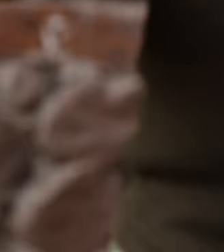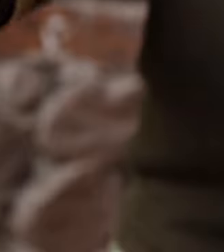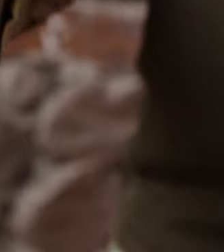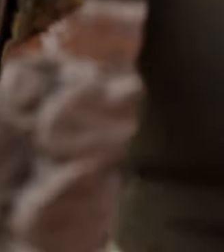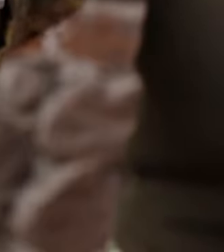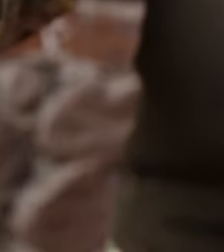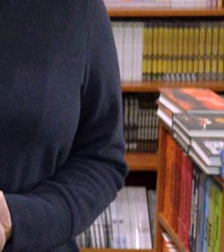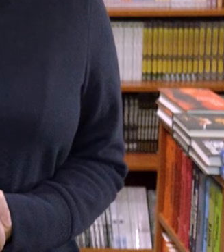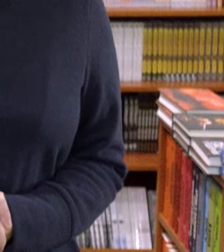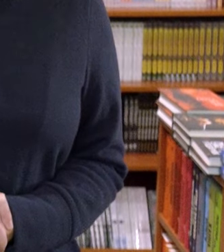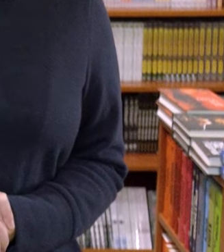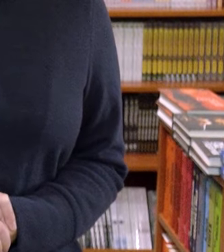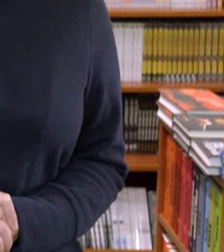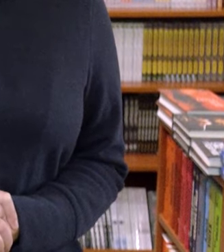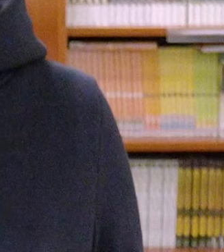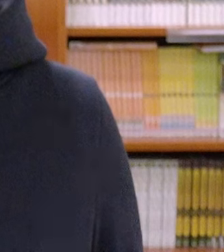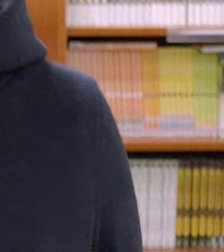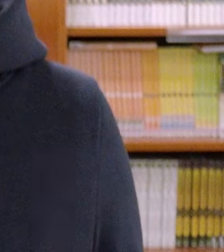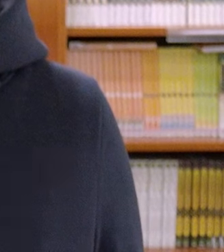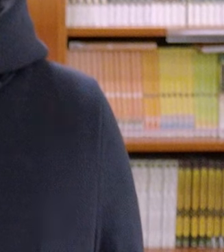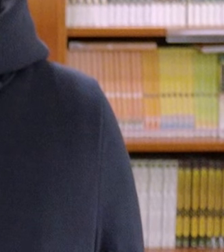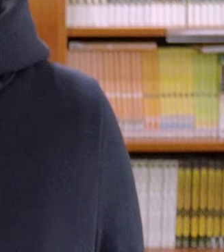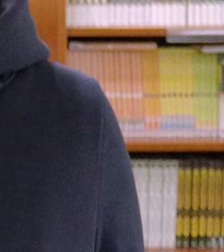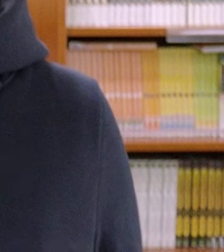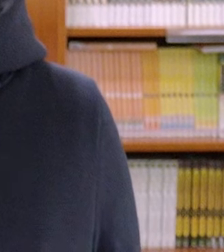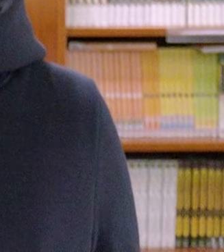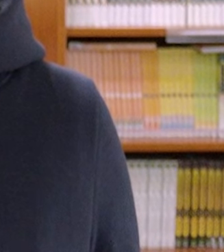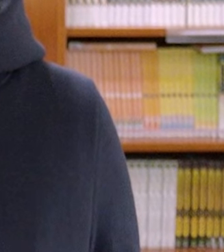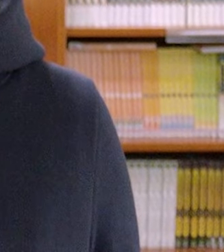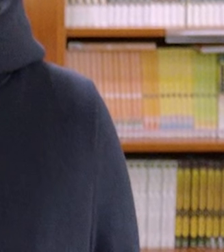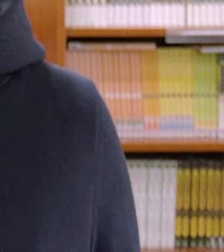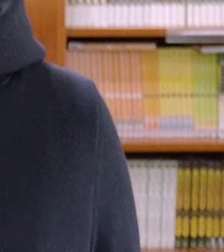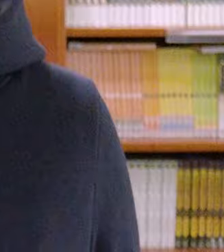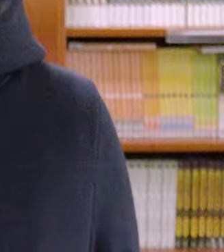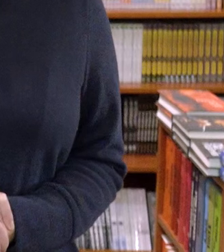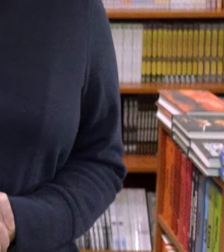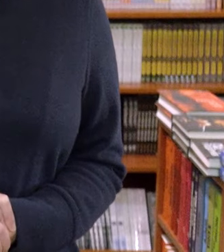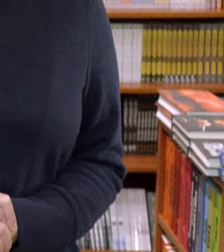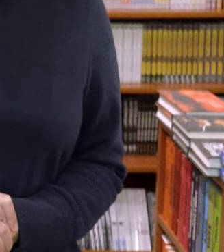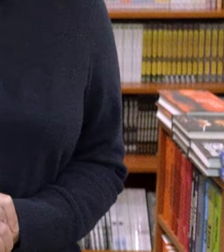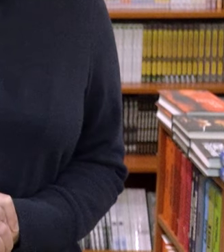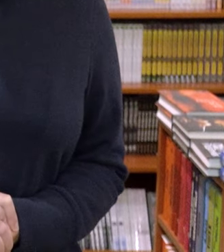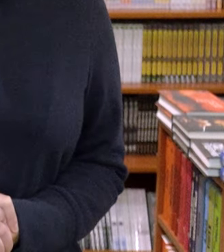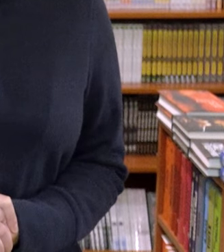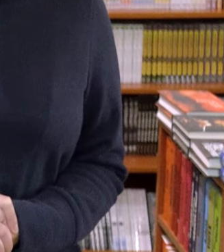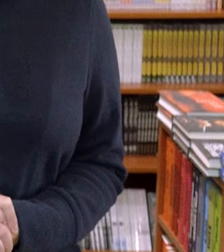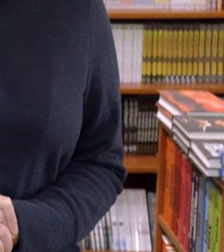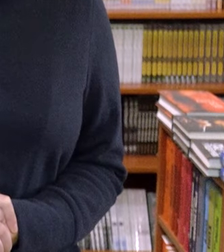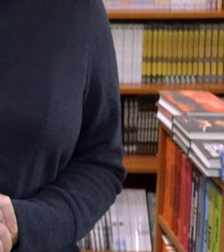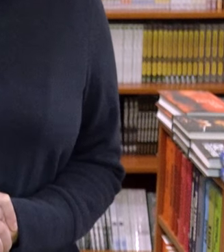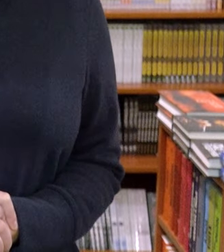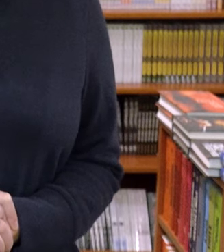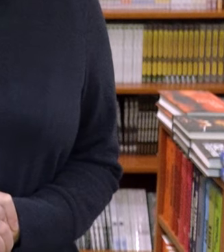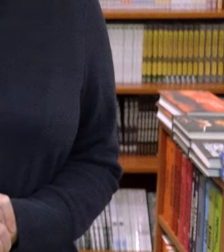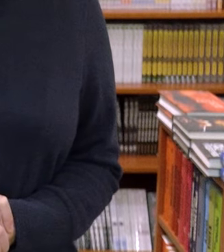Я Катерина Калитко, поетка, розмениця і перекладачка. Цьогоріч мені випала честь